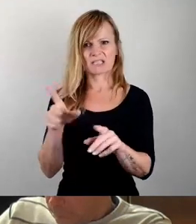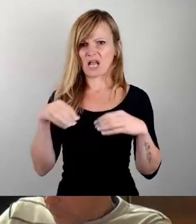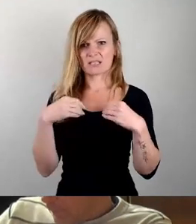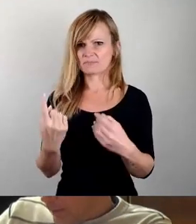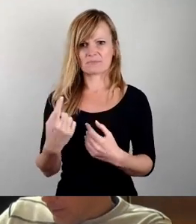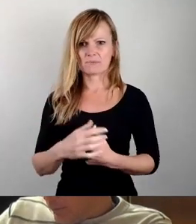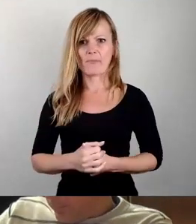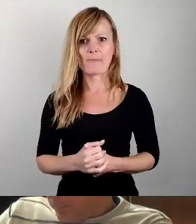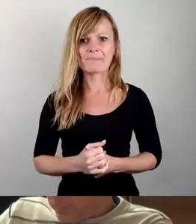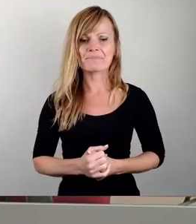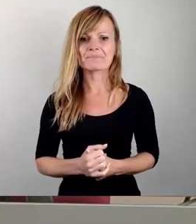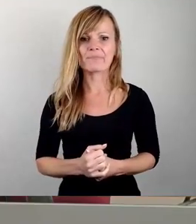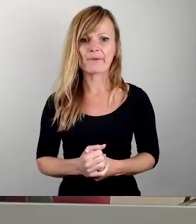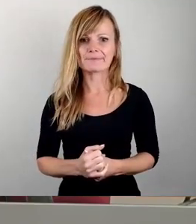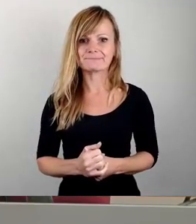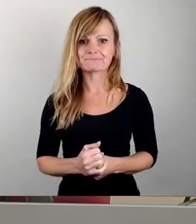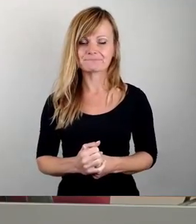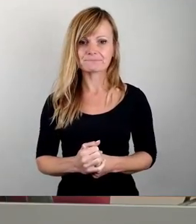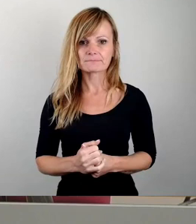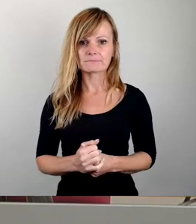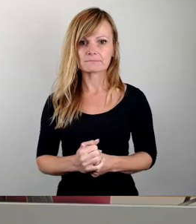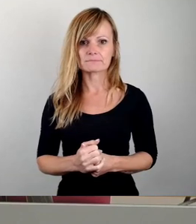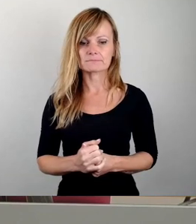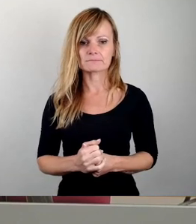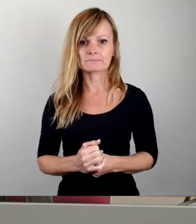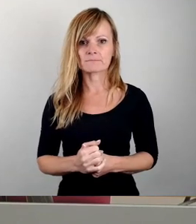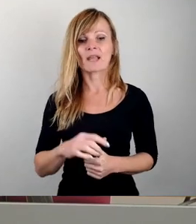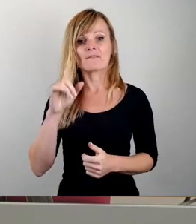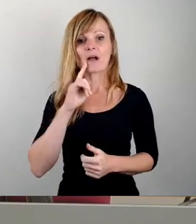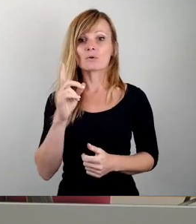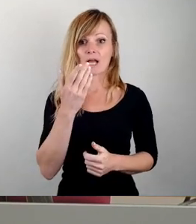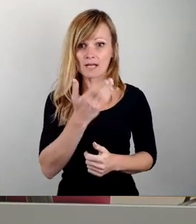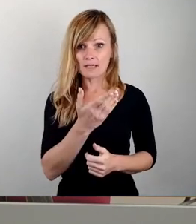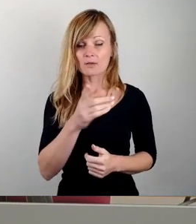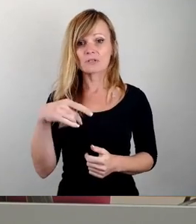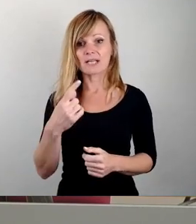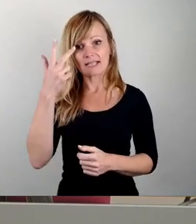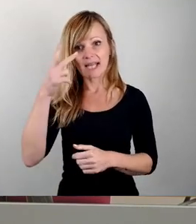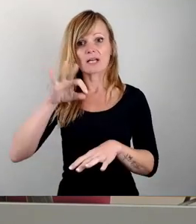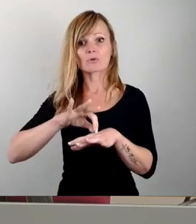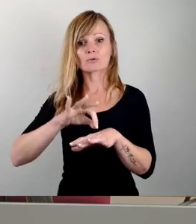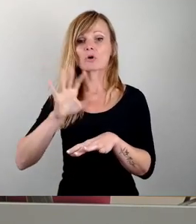Das wiederum veranlasst Frau Dagen und dann Herr Dr. Schulte-Wiesemann.